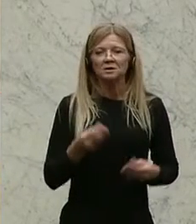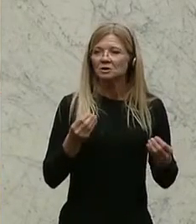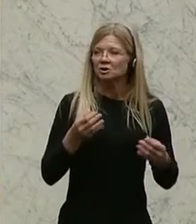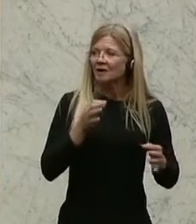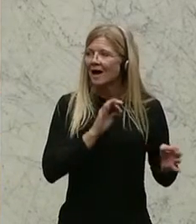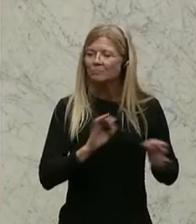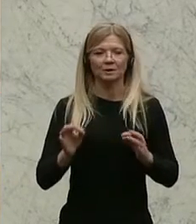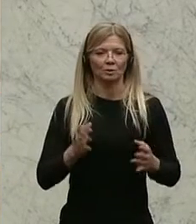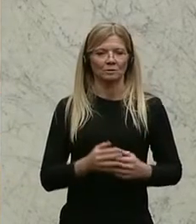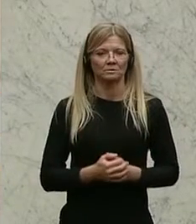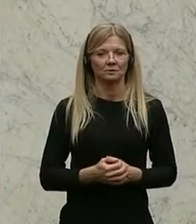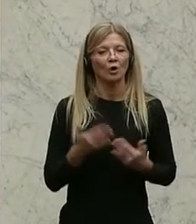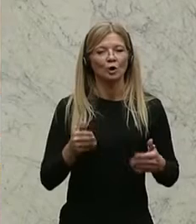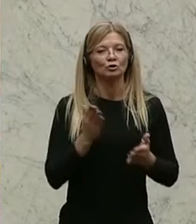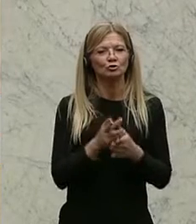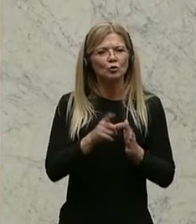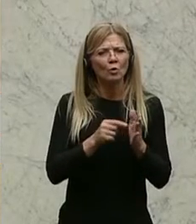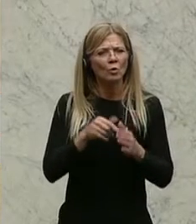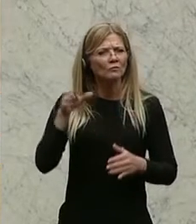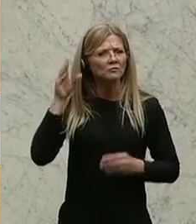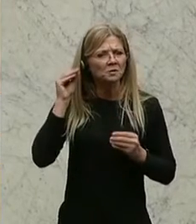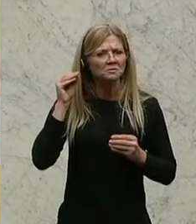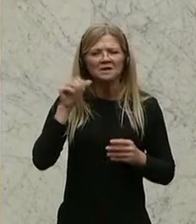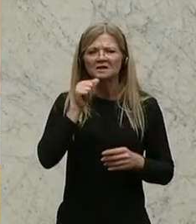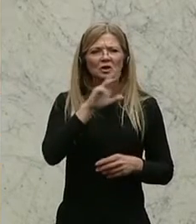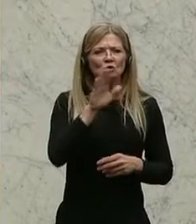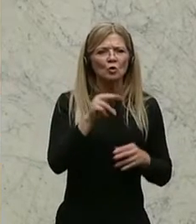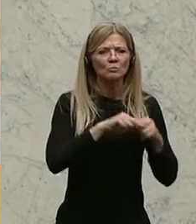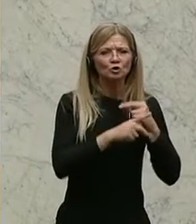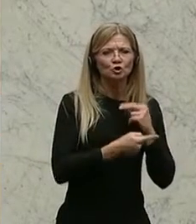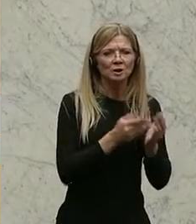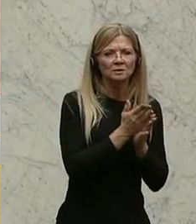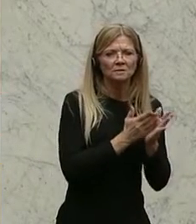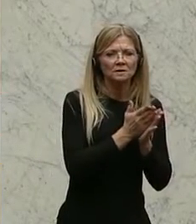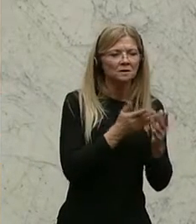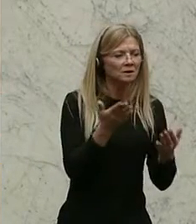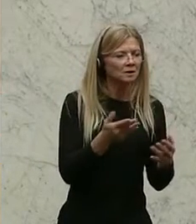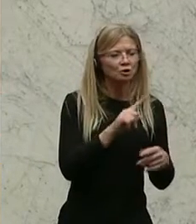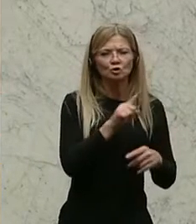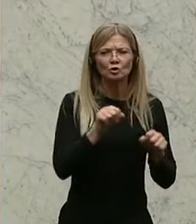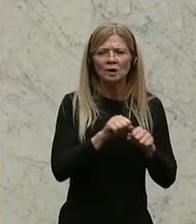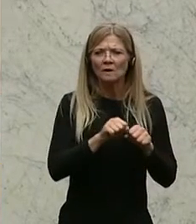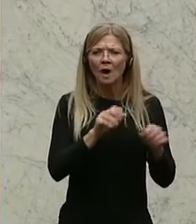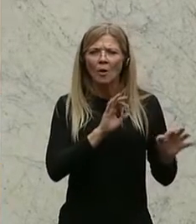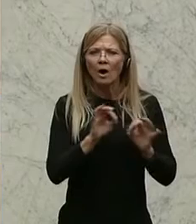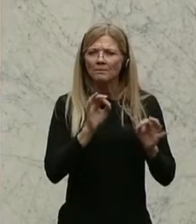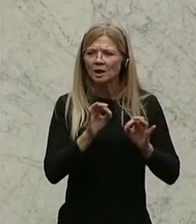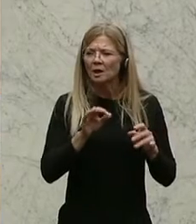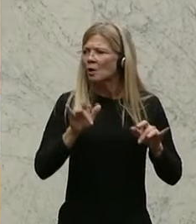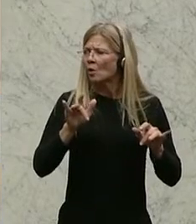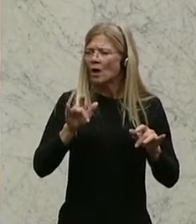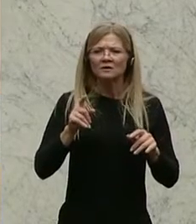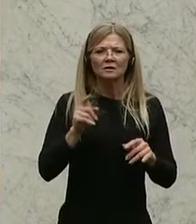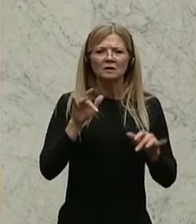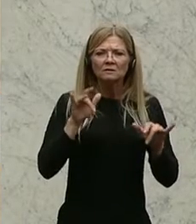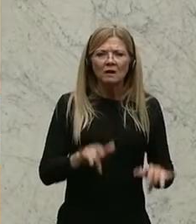mehrmals gehört haben, übt nicht nur der Budgetdienst des Parlaments, sondern auch Abgeordnete in diesem Haus Kritik am